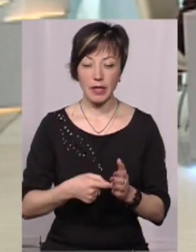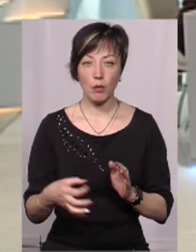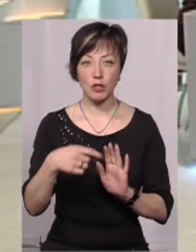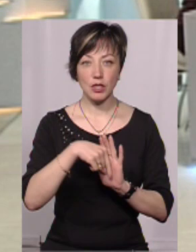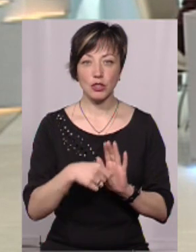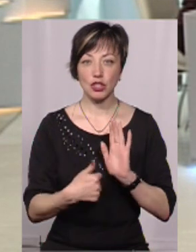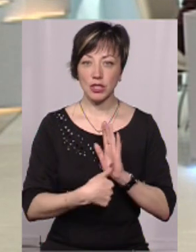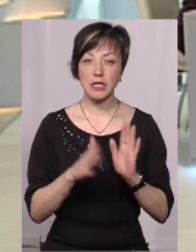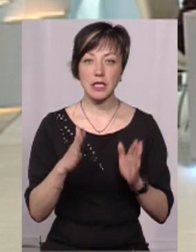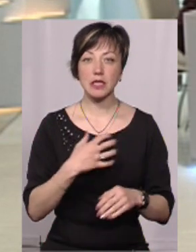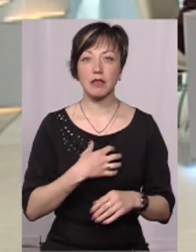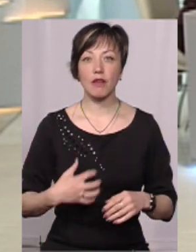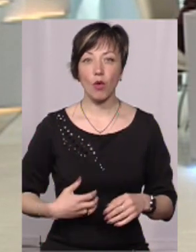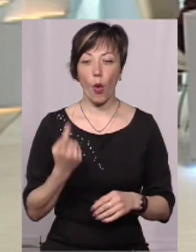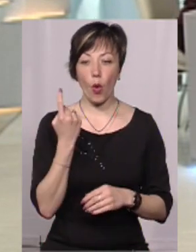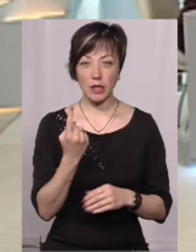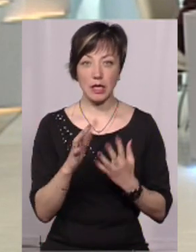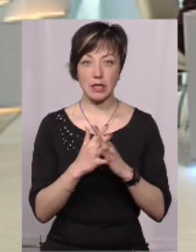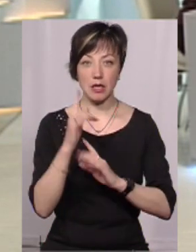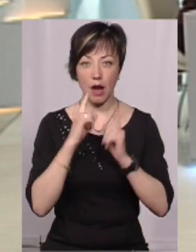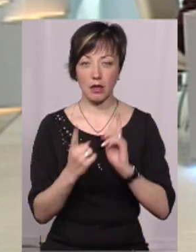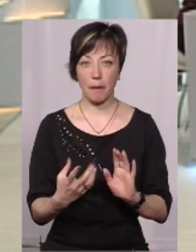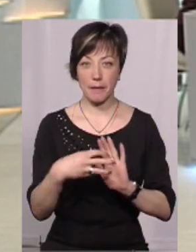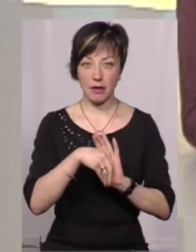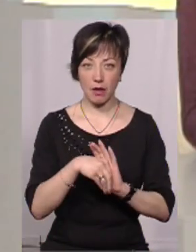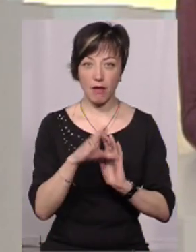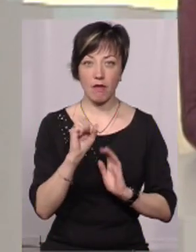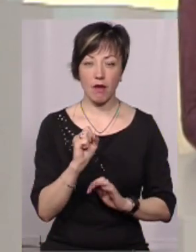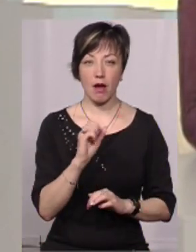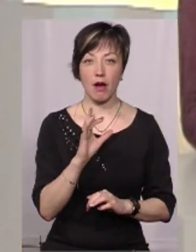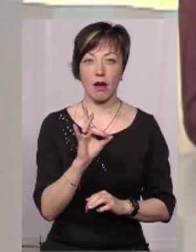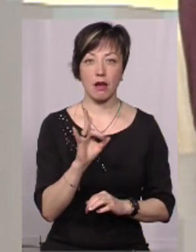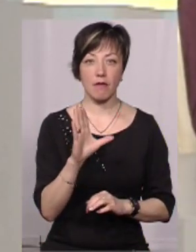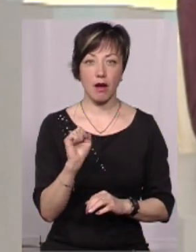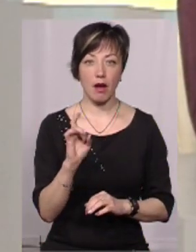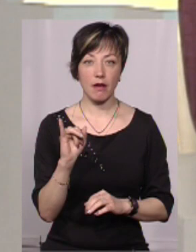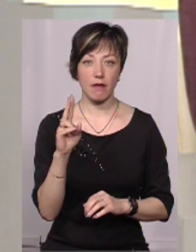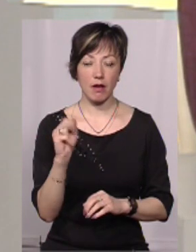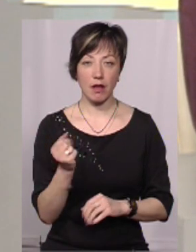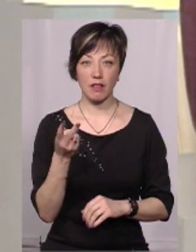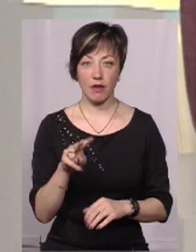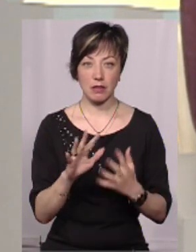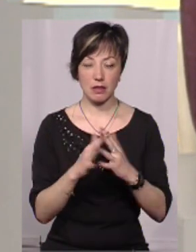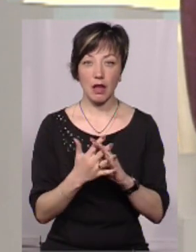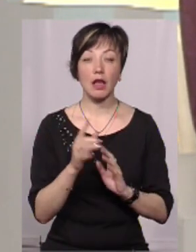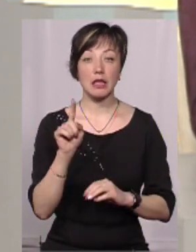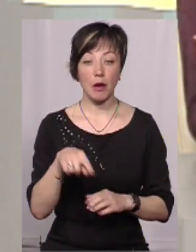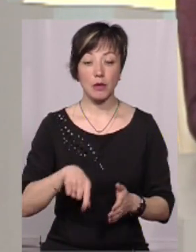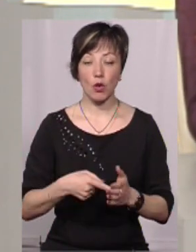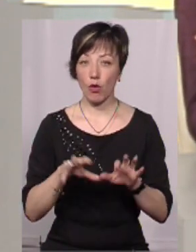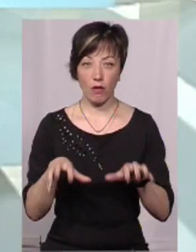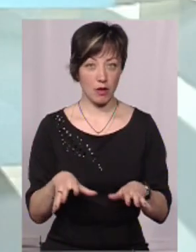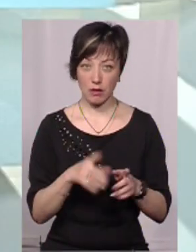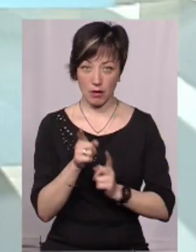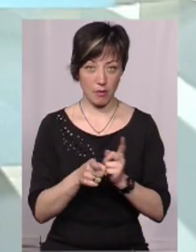значення 6, але тільки до Славути і тільки одна сільрада приєдналася, це Барбарівська, це два села. Там міського